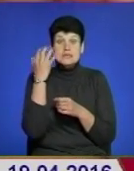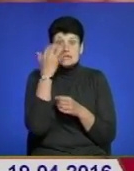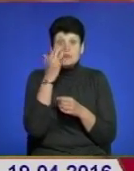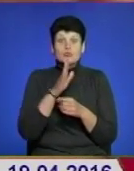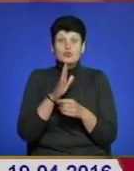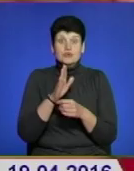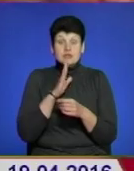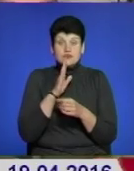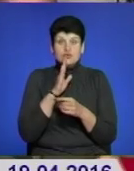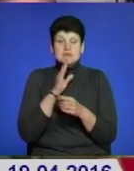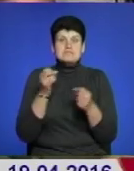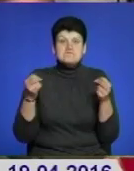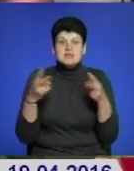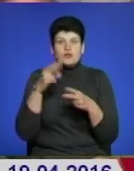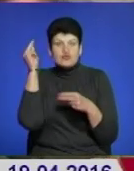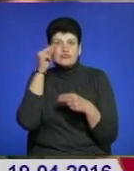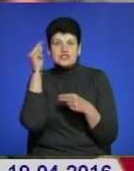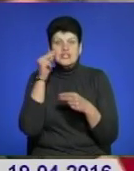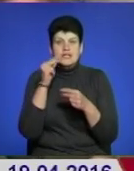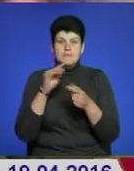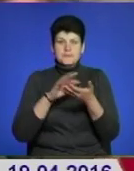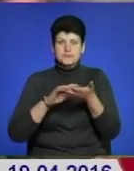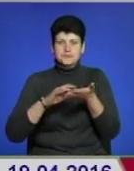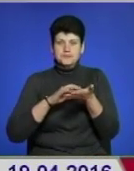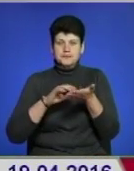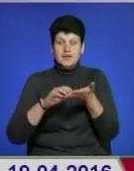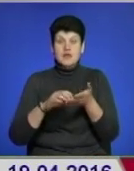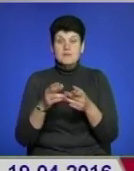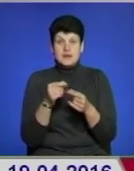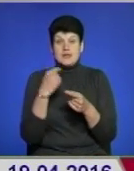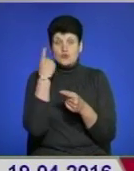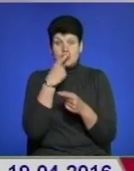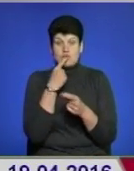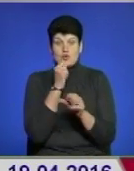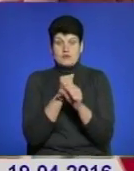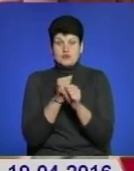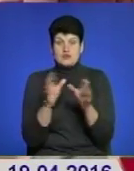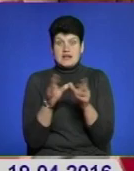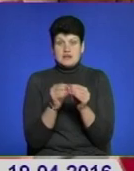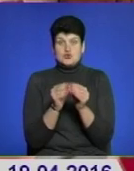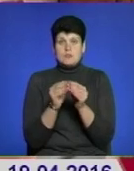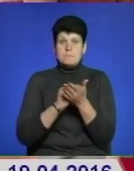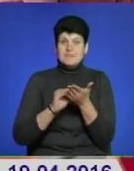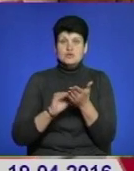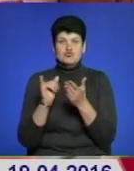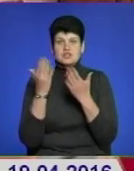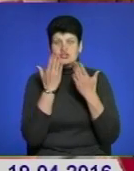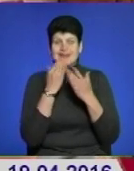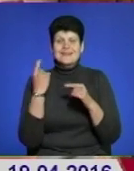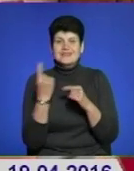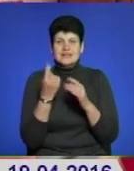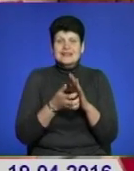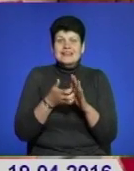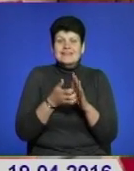вивчила шрифт Брайля. А тепер індивідуально працює з Марічкою, разом пишуть і читають. Єдине, розповідає педагог, бракує